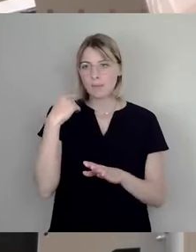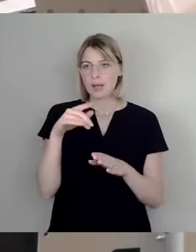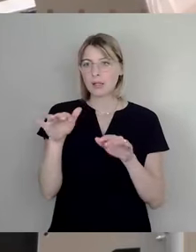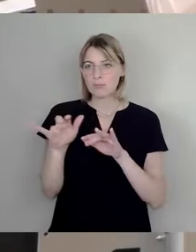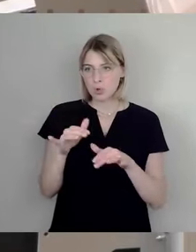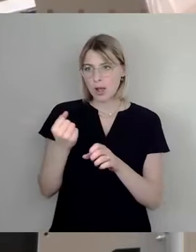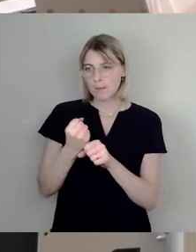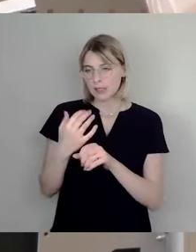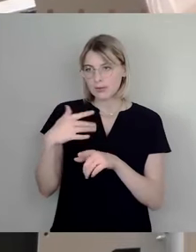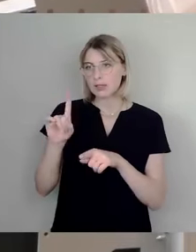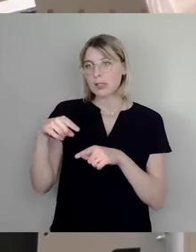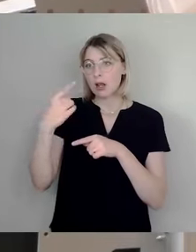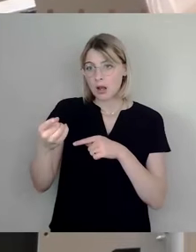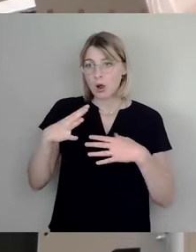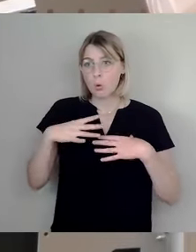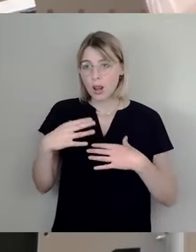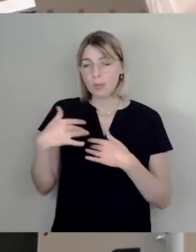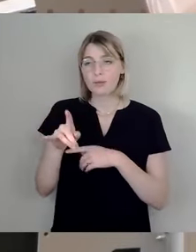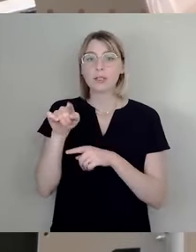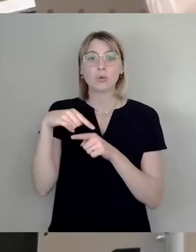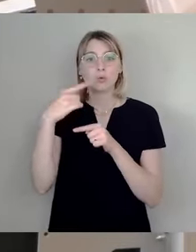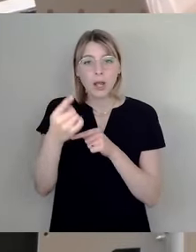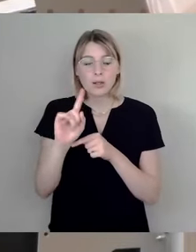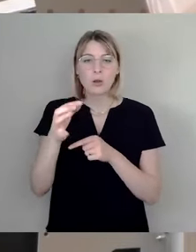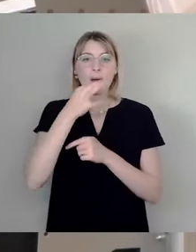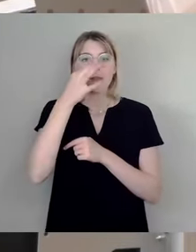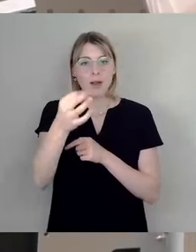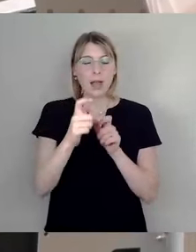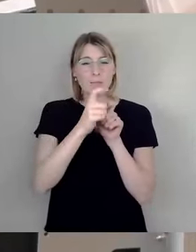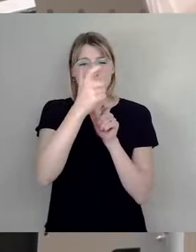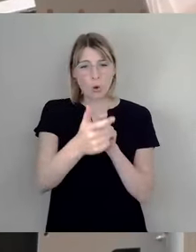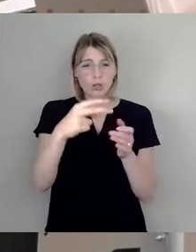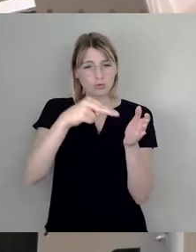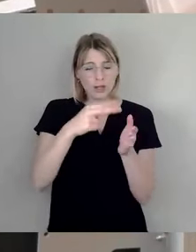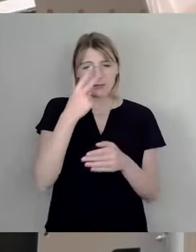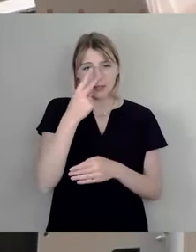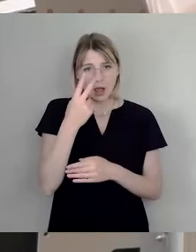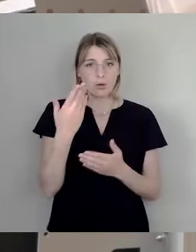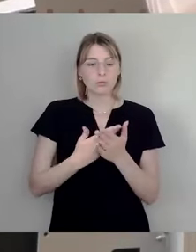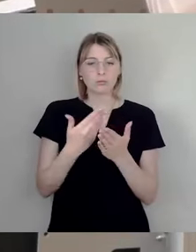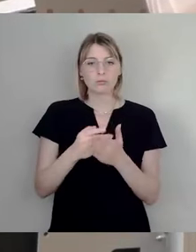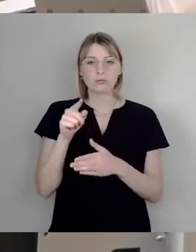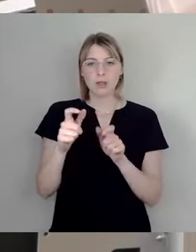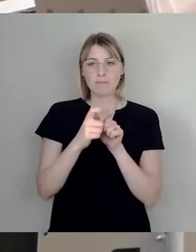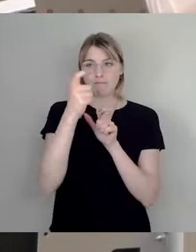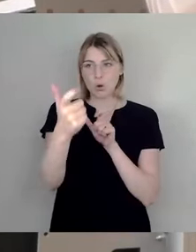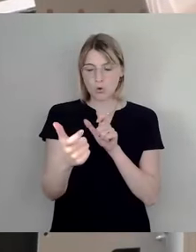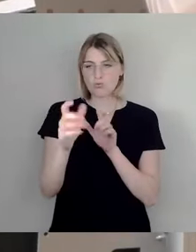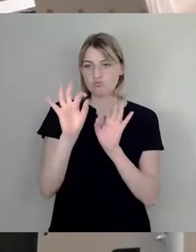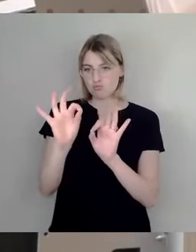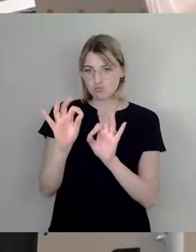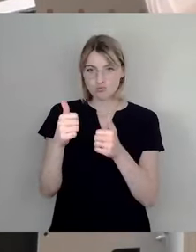gestellt, wie denn die Brückenzustandsnoten sind. Da mich die Brücken in gutem Zustand in ihrem Zusammenhang, in dem Zusammenhang